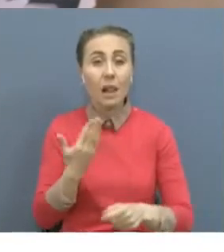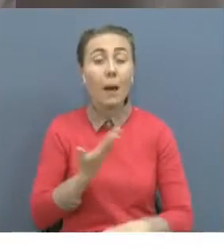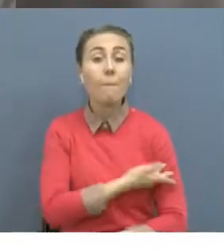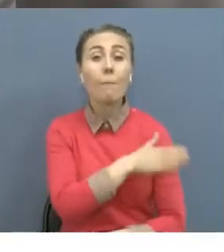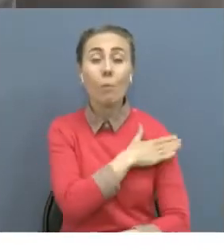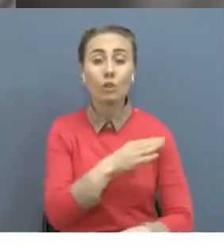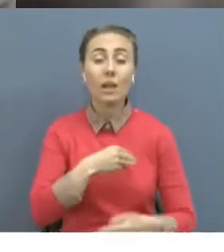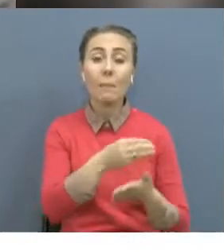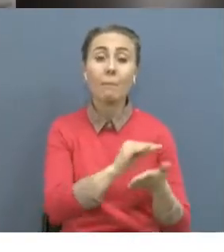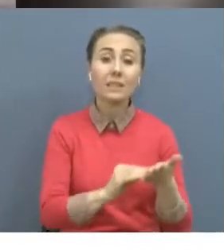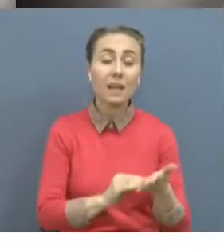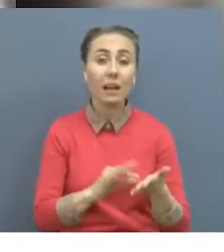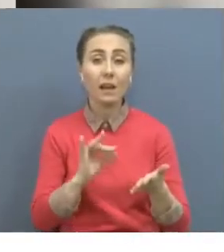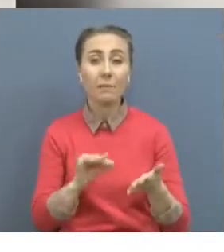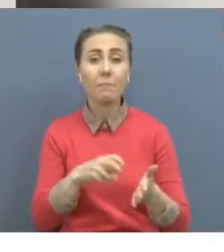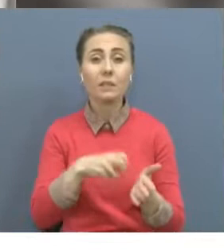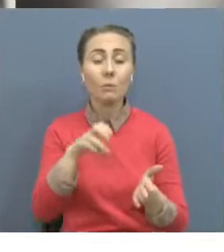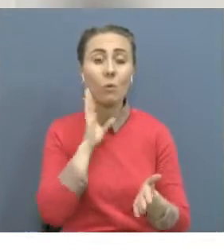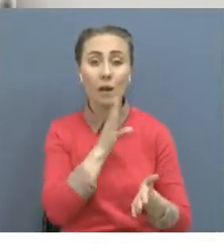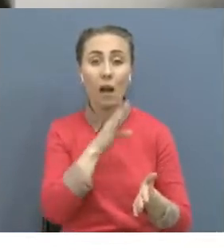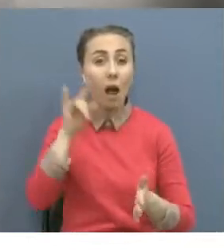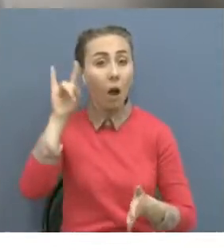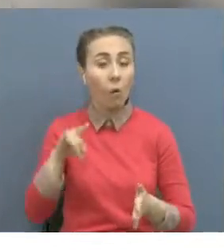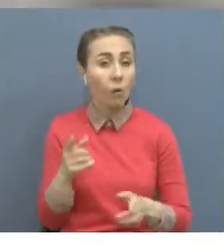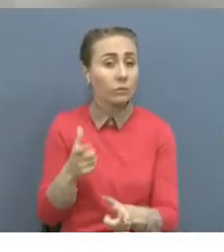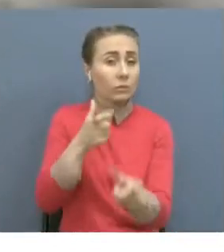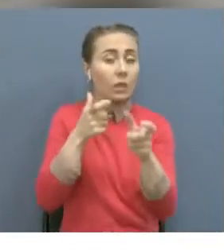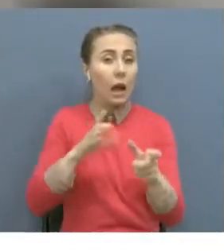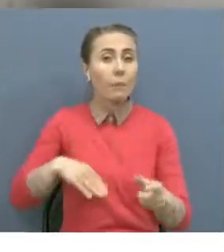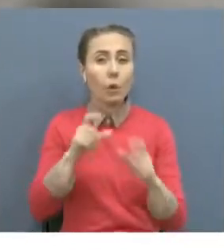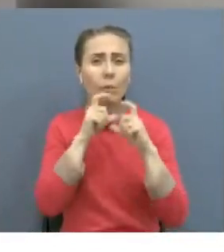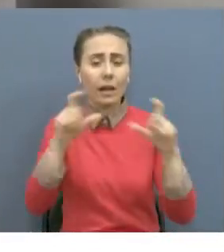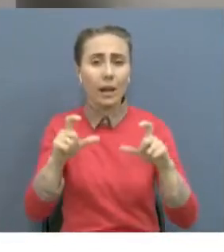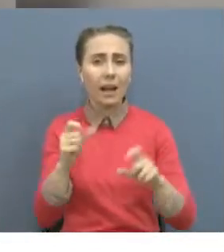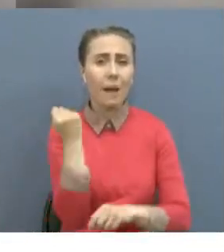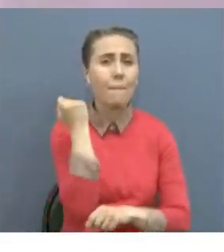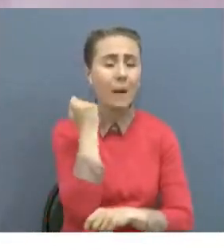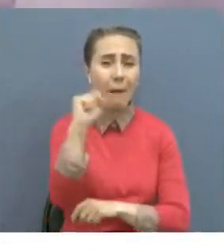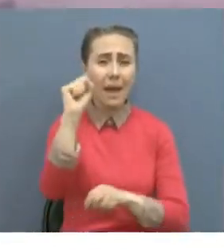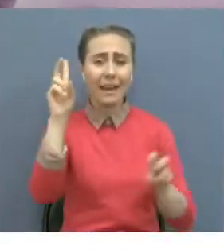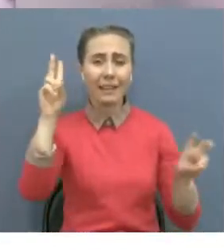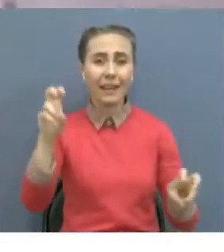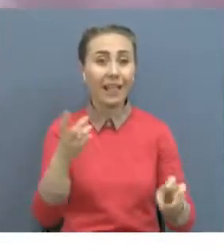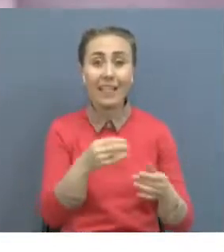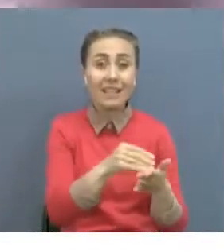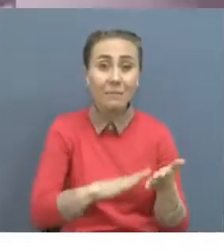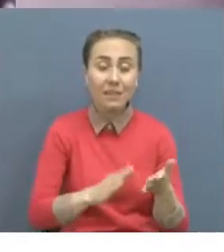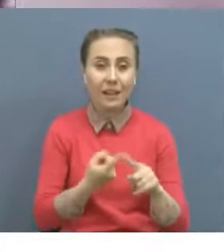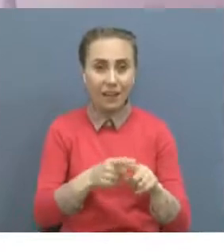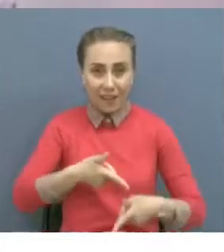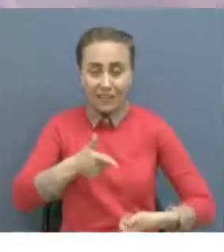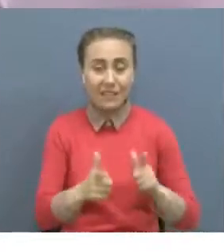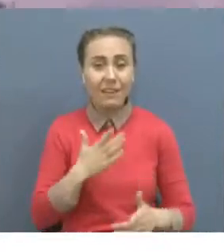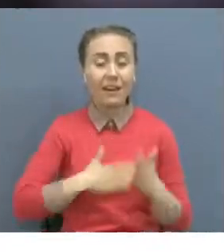жазып отырған сәтте оғатылып, кейін женістеген атойлар естілді. Қолындағы қат толық жазылмады, солғыны жанардан еріксіз жаст өгілді. Бұл